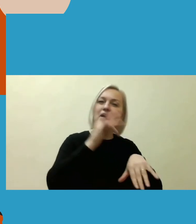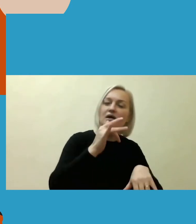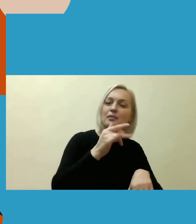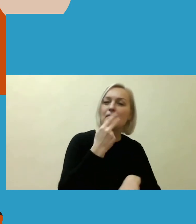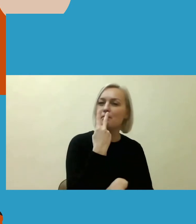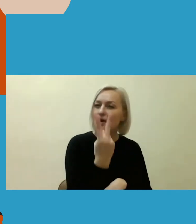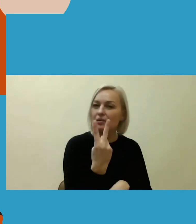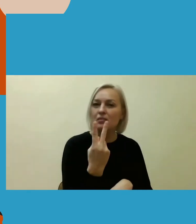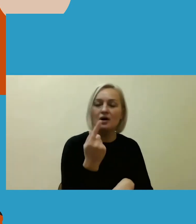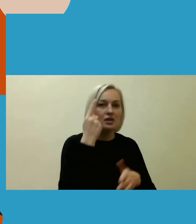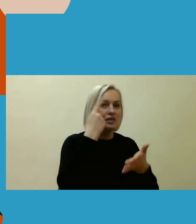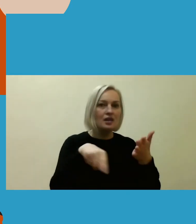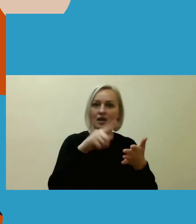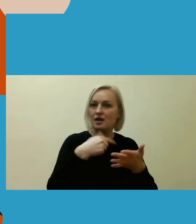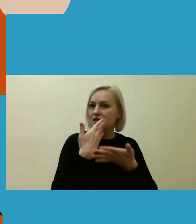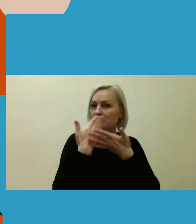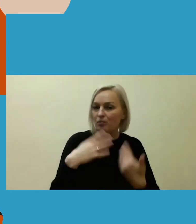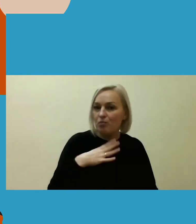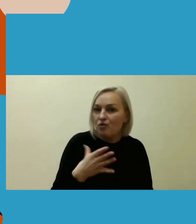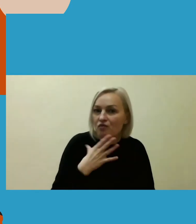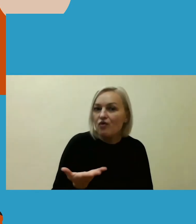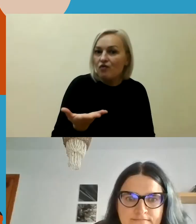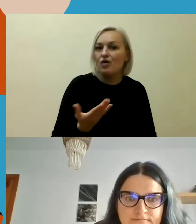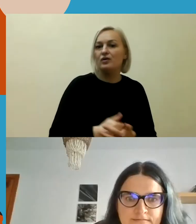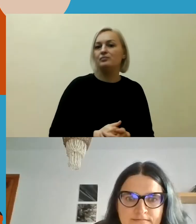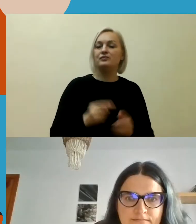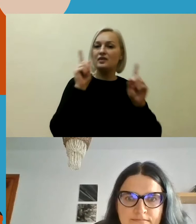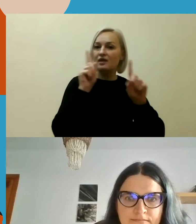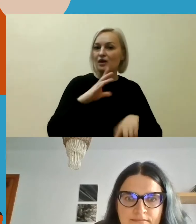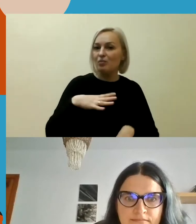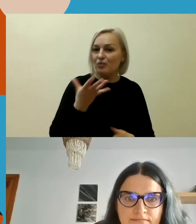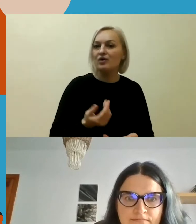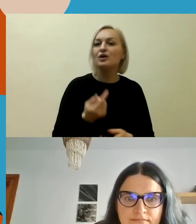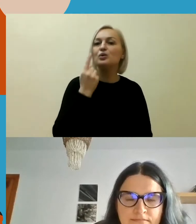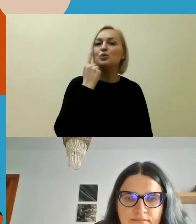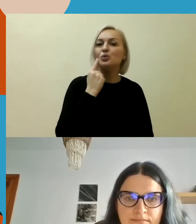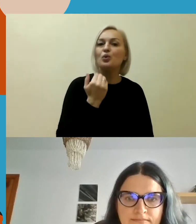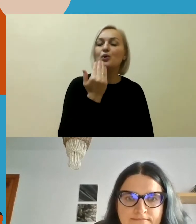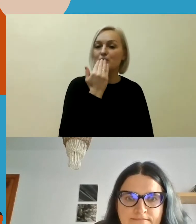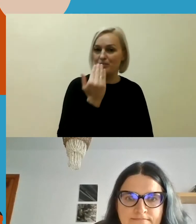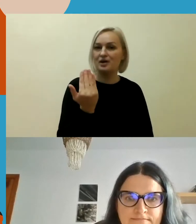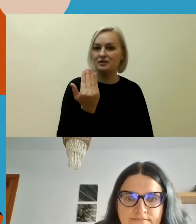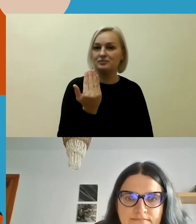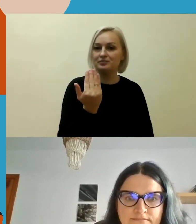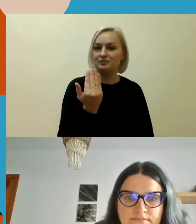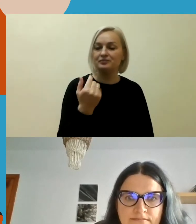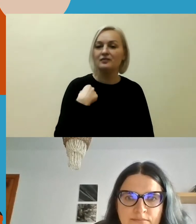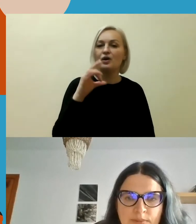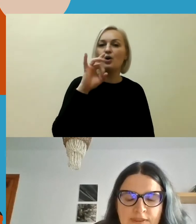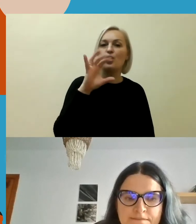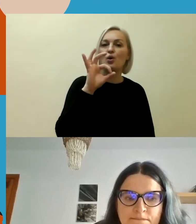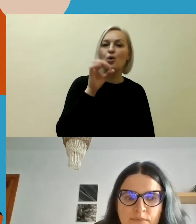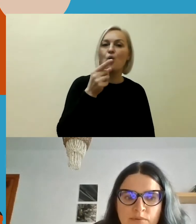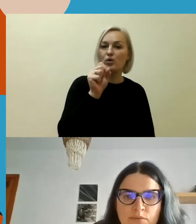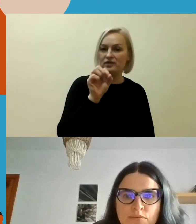nesitikėjo arba nebūtinai, tiksliau, nenorėjo. Tai aš noriu teirautis, minėjo godą be abejo, kad